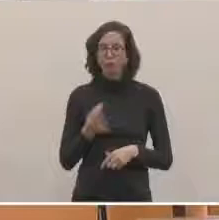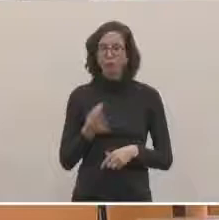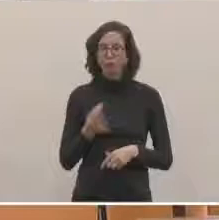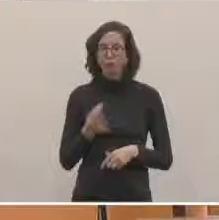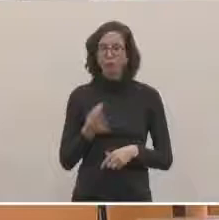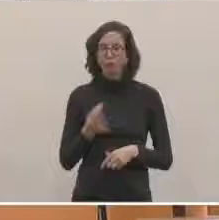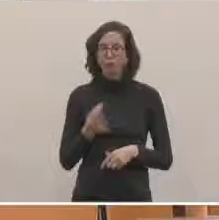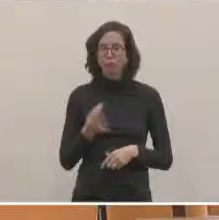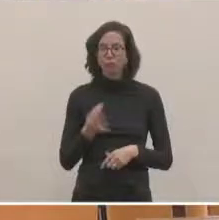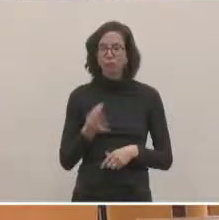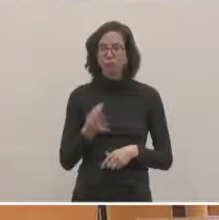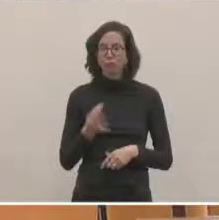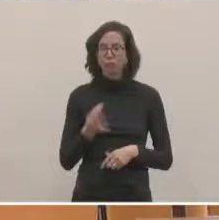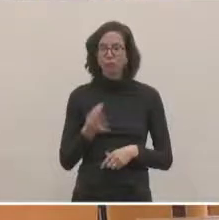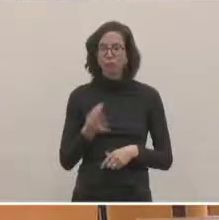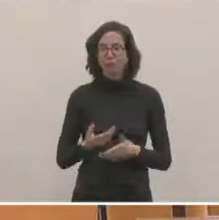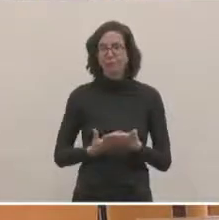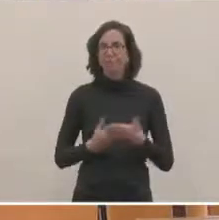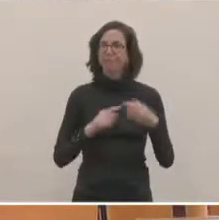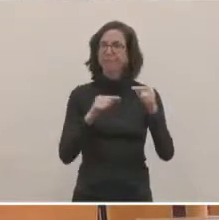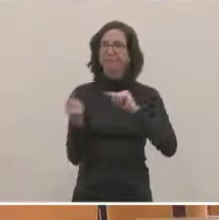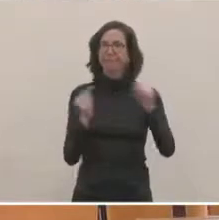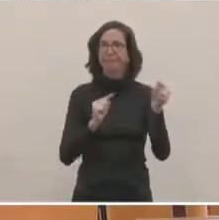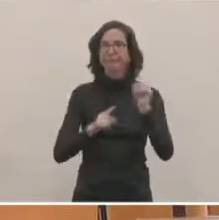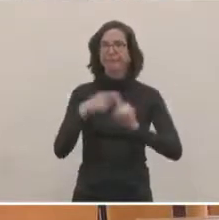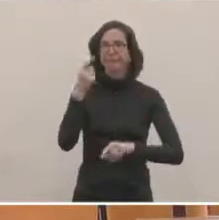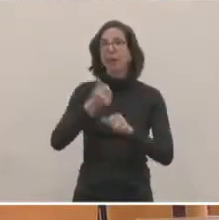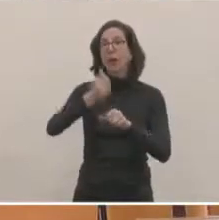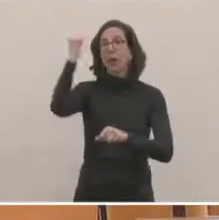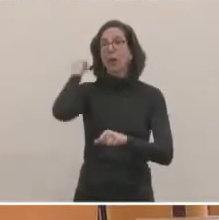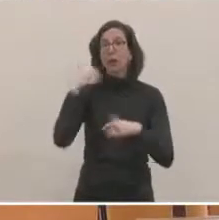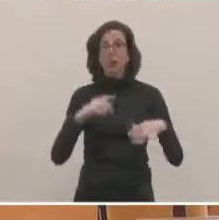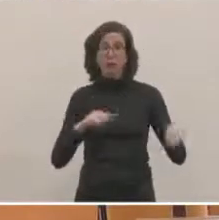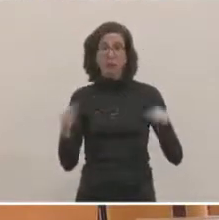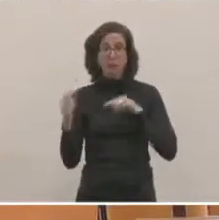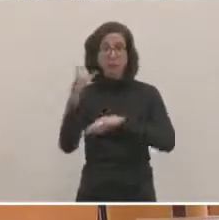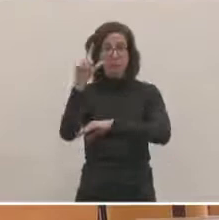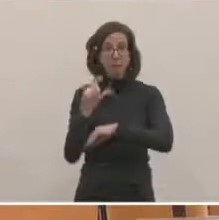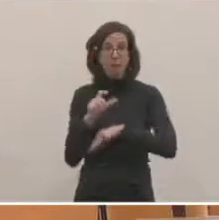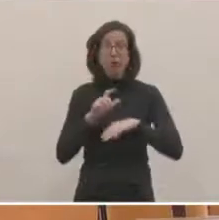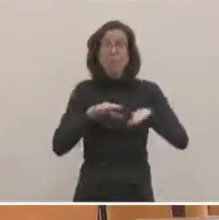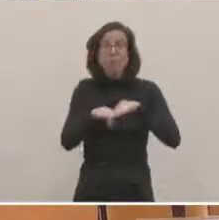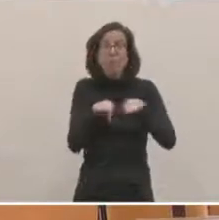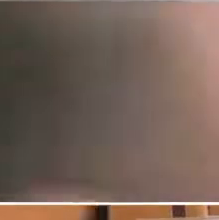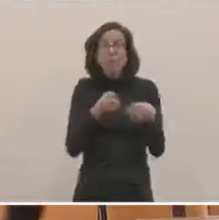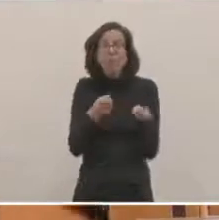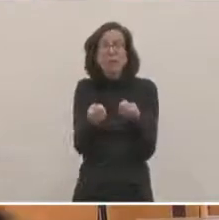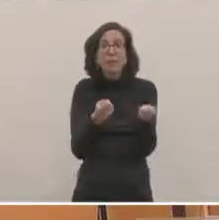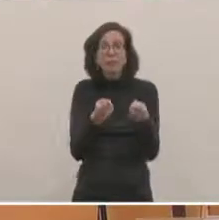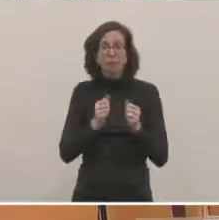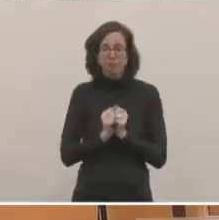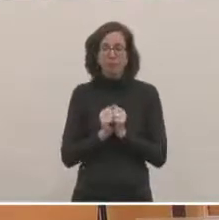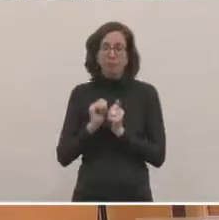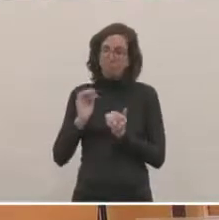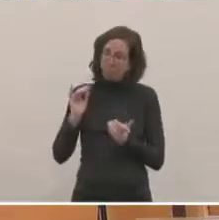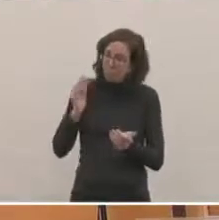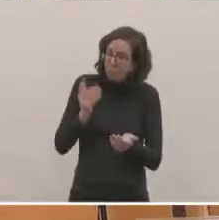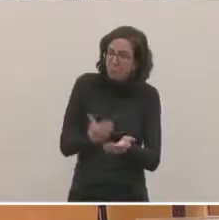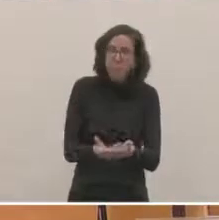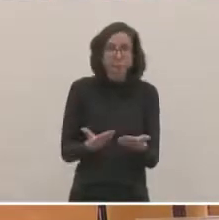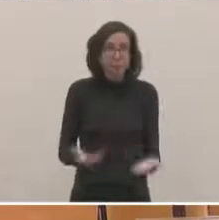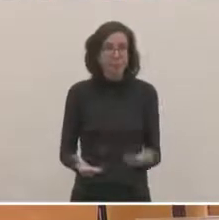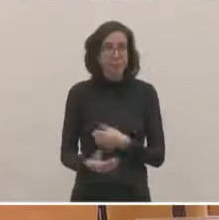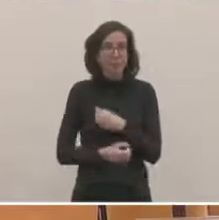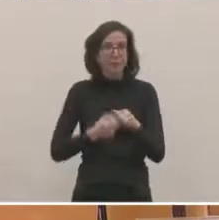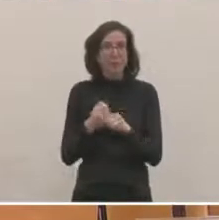Donc il y a un an, nous avions ouvert le débat sur le mode de gestion et le 29 mars dernier, nous avons adopté ici en Conseil